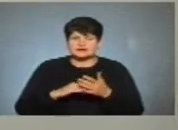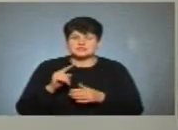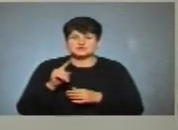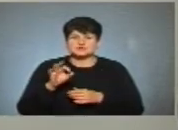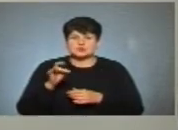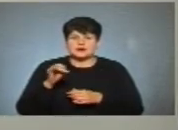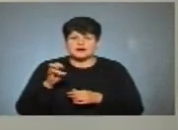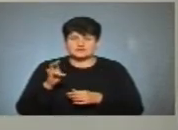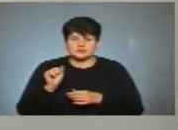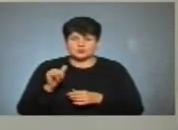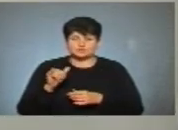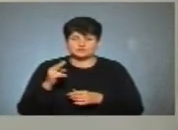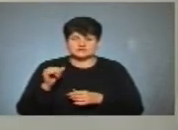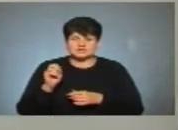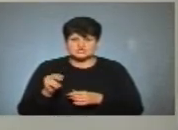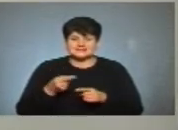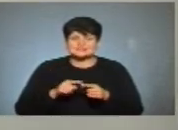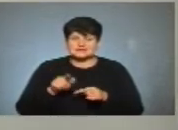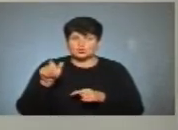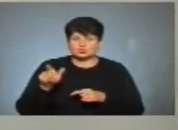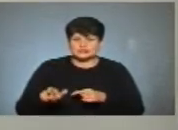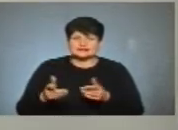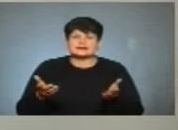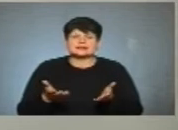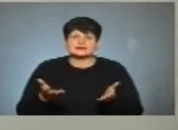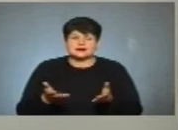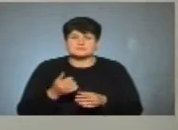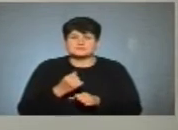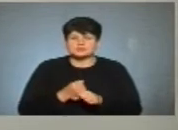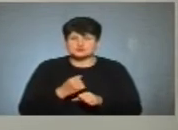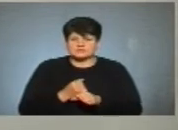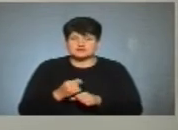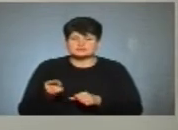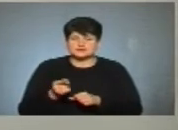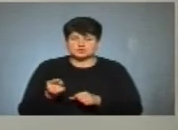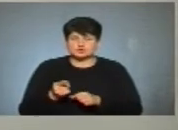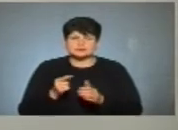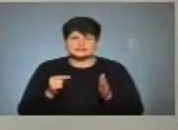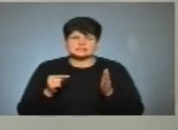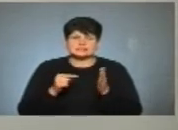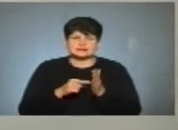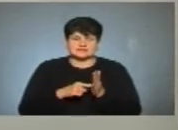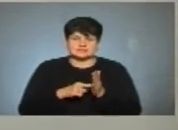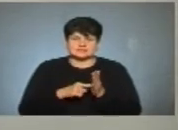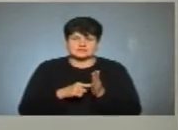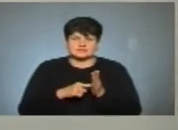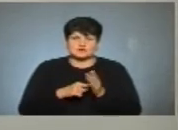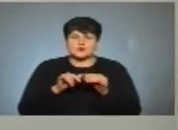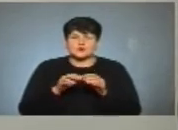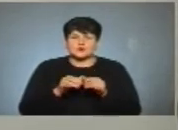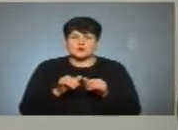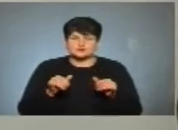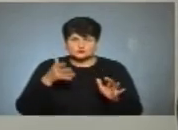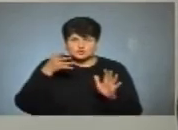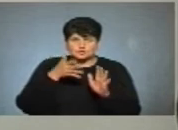Удич. Це є людина, яка працювала в Тернополі над стратегією розвитку інклюзивного